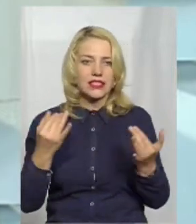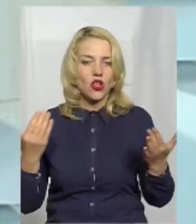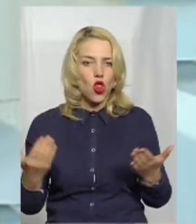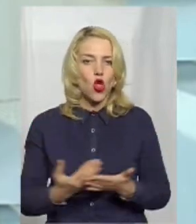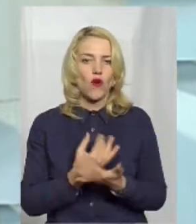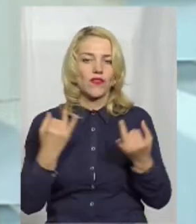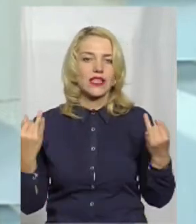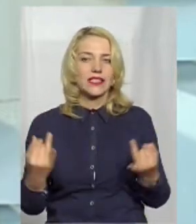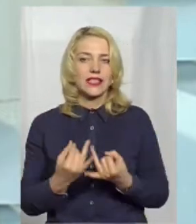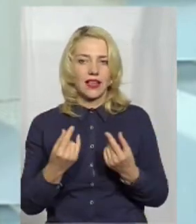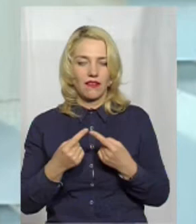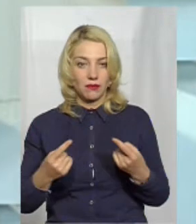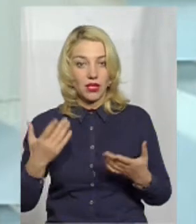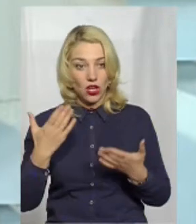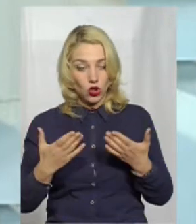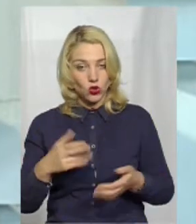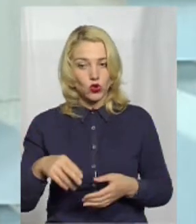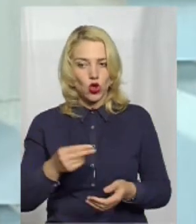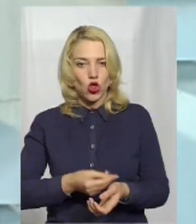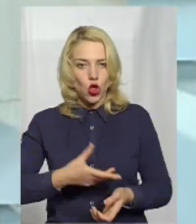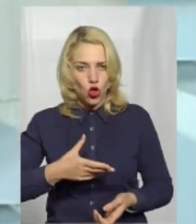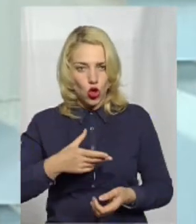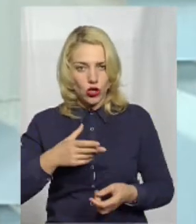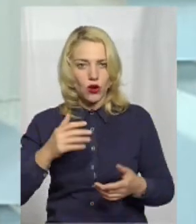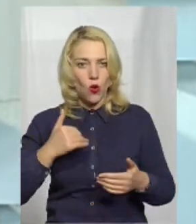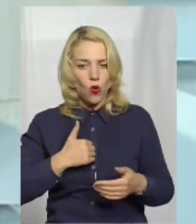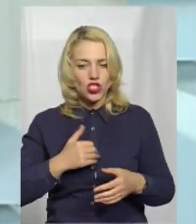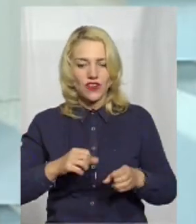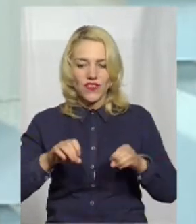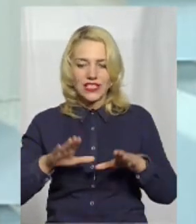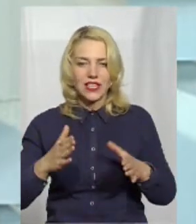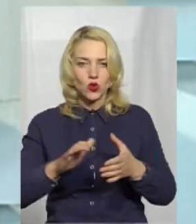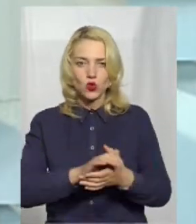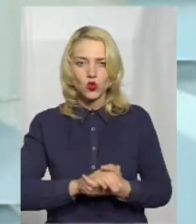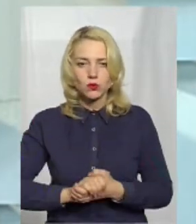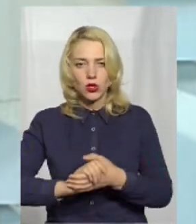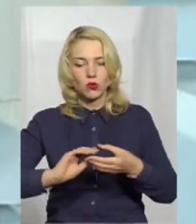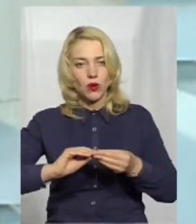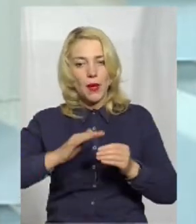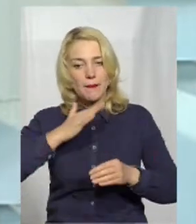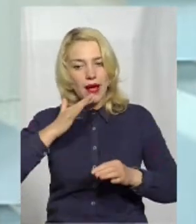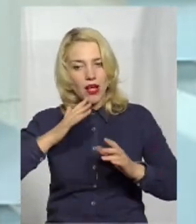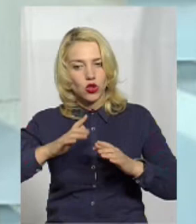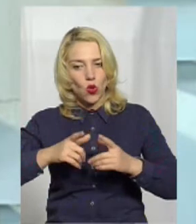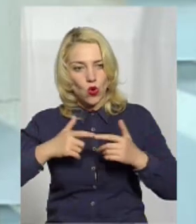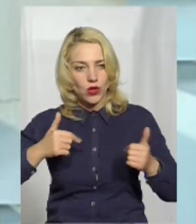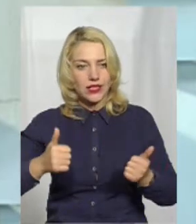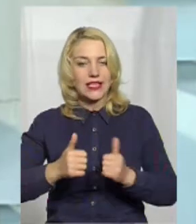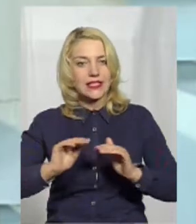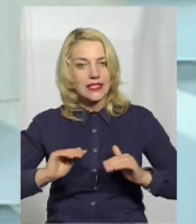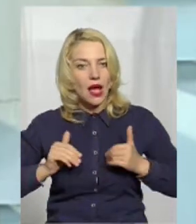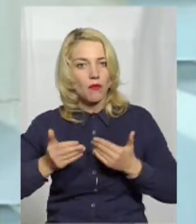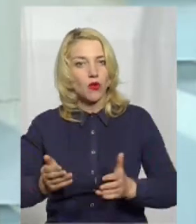цікаві методи. Тобто, якщо донор хоче вирішити якусь суспільну проблему, то багато організацій запропонують свої пропозиції.